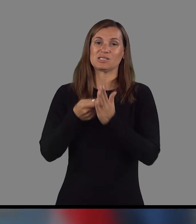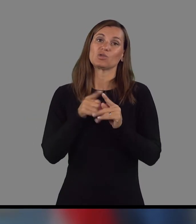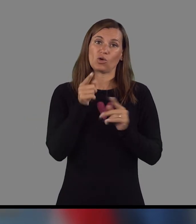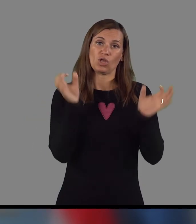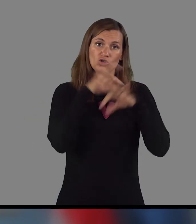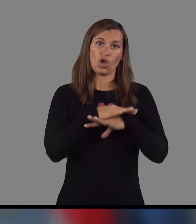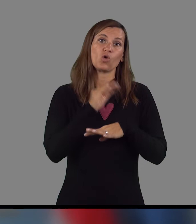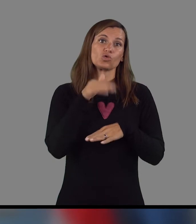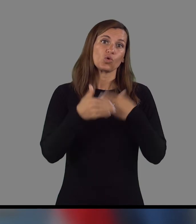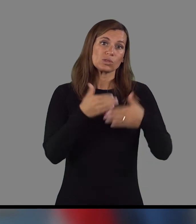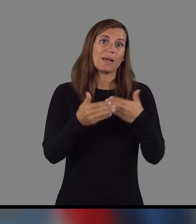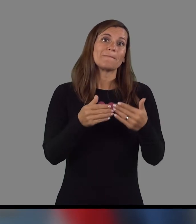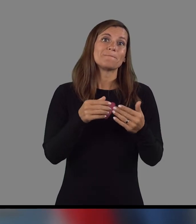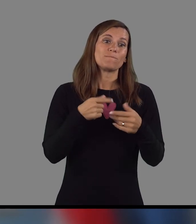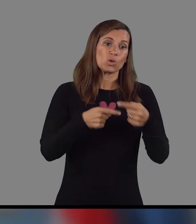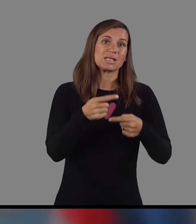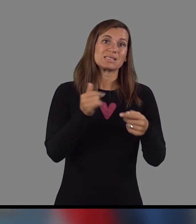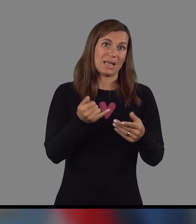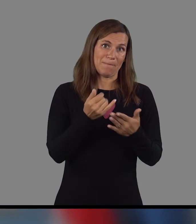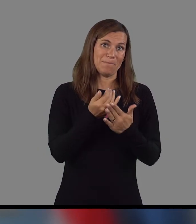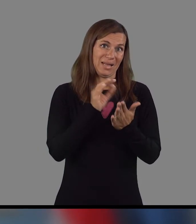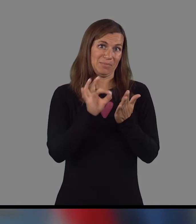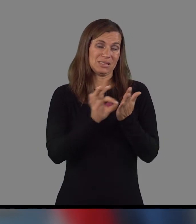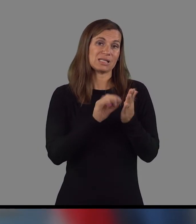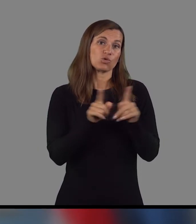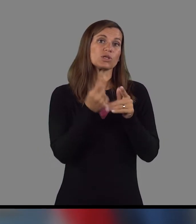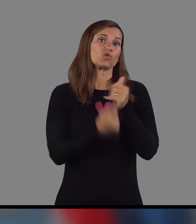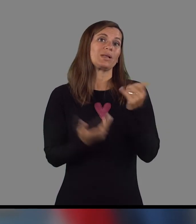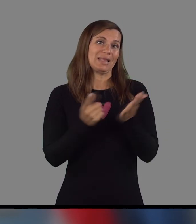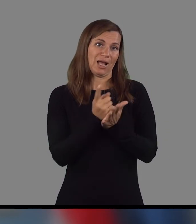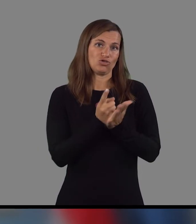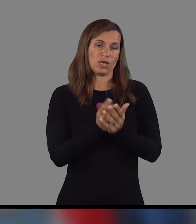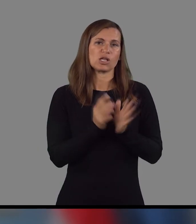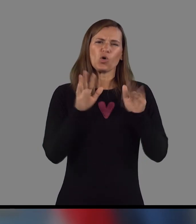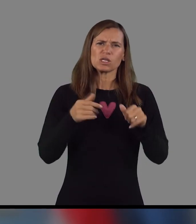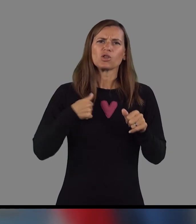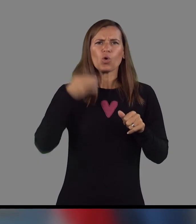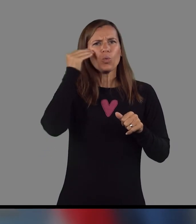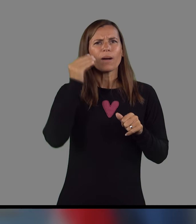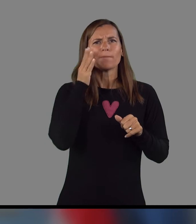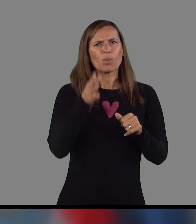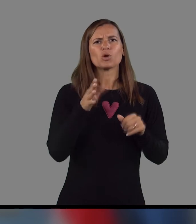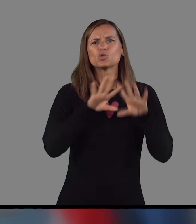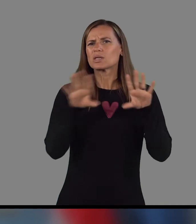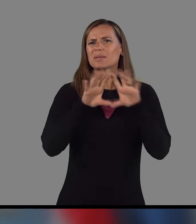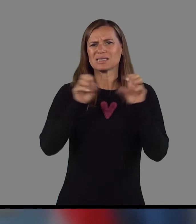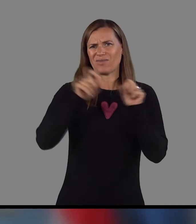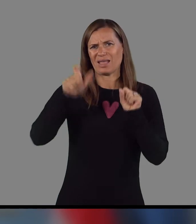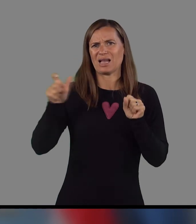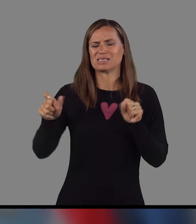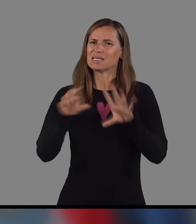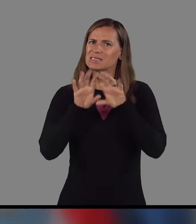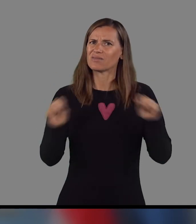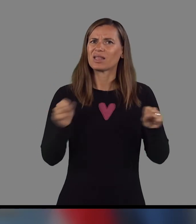Anexu, tako da smo žavsko zi proces, ki je predpisan, izgubili tudi nekaj časa, ampak vseeno upam, da bomo z vsemi izvajalci